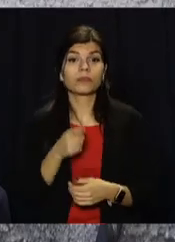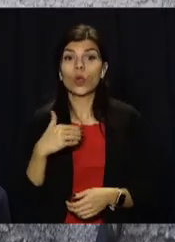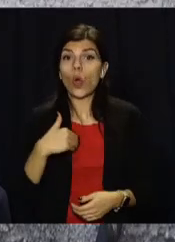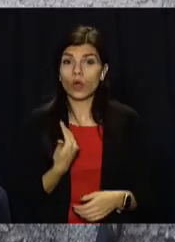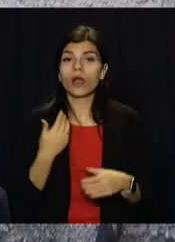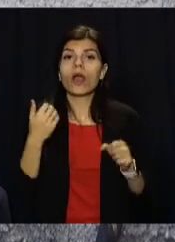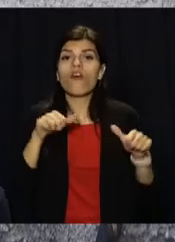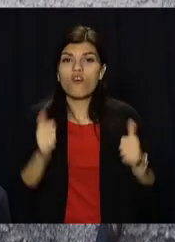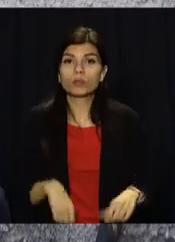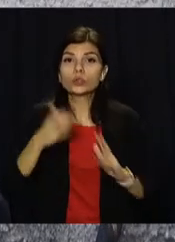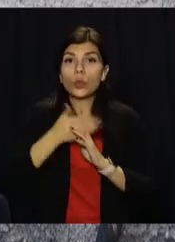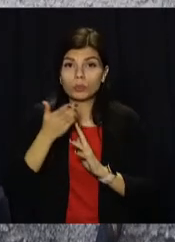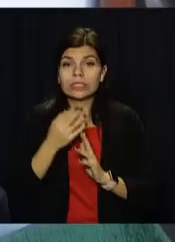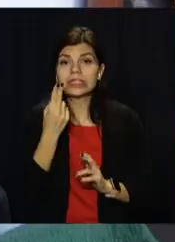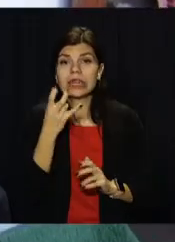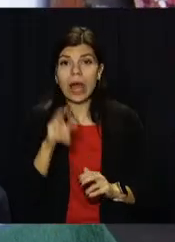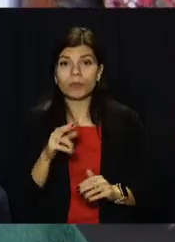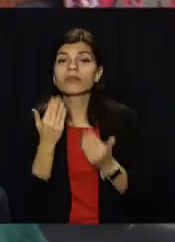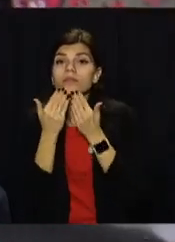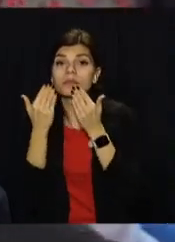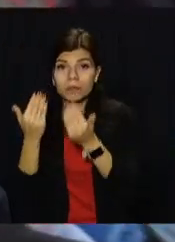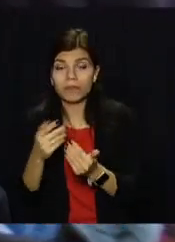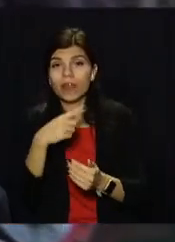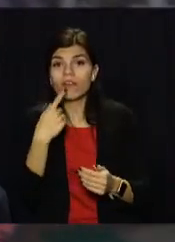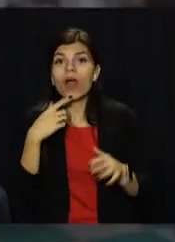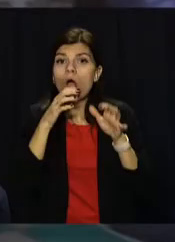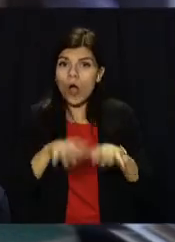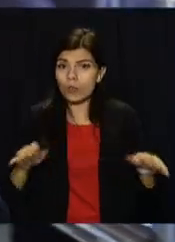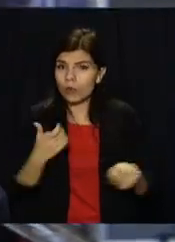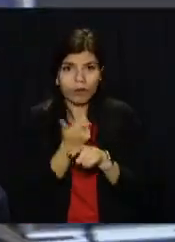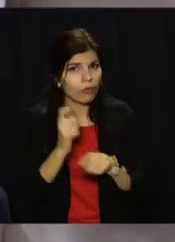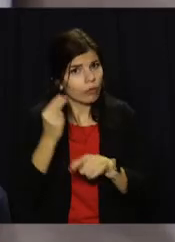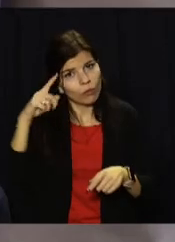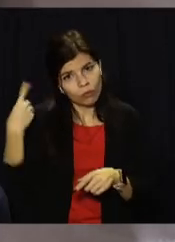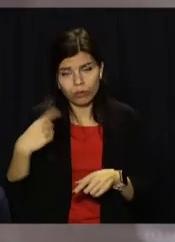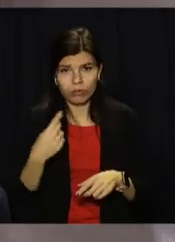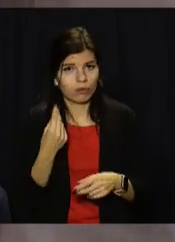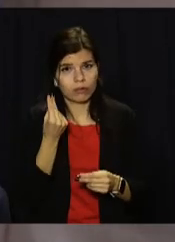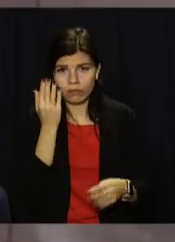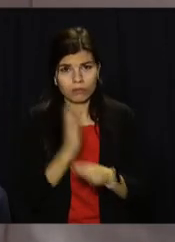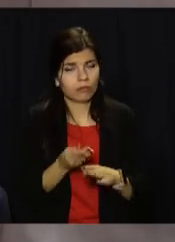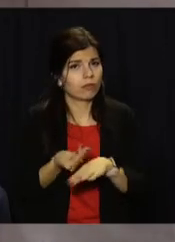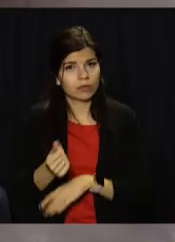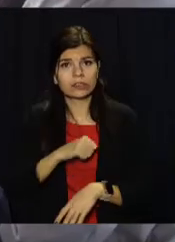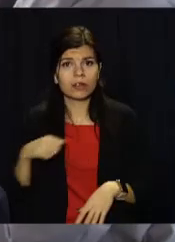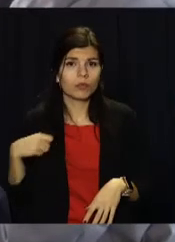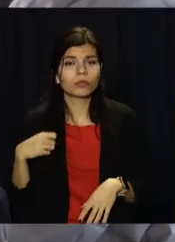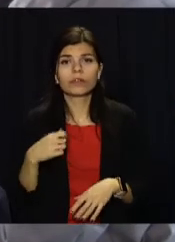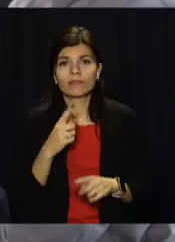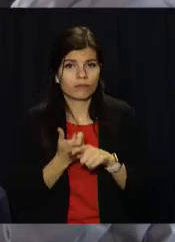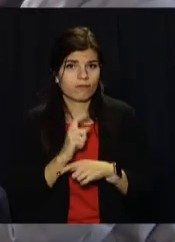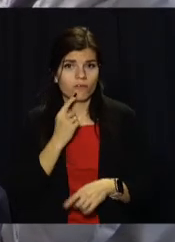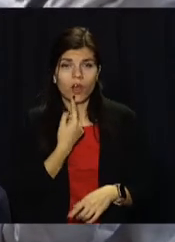оформити субсидію і пішла до ЦНАПу. Галина Іванівна каже, вартість опалення занадто б'є по кишені. Самостійно оплачувати послугу жінці